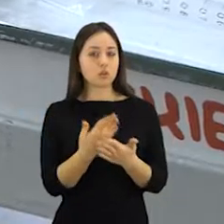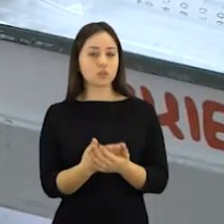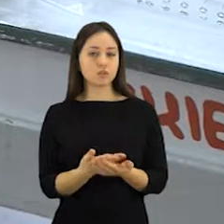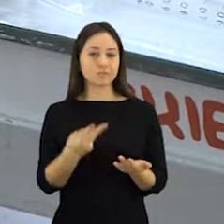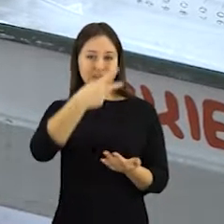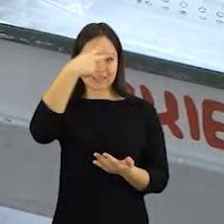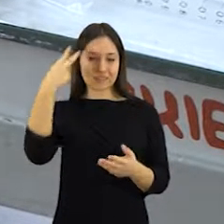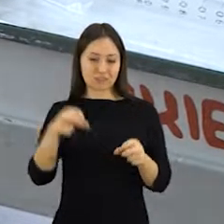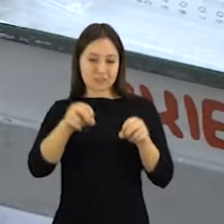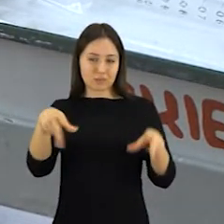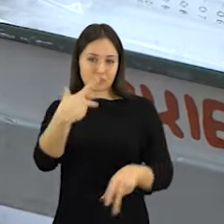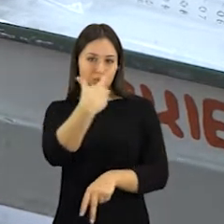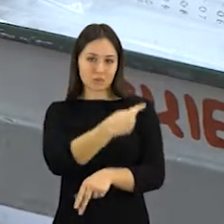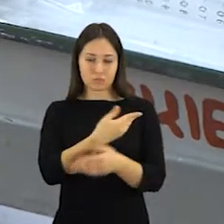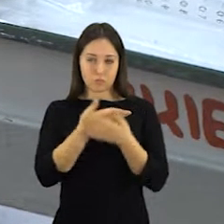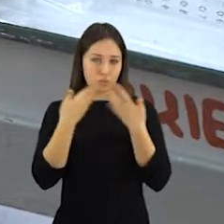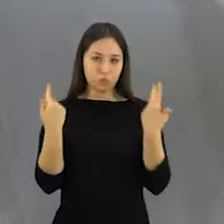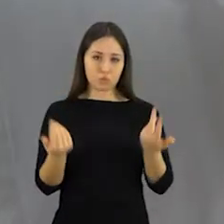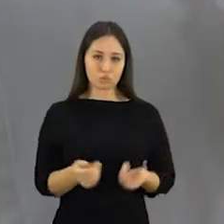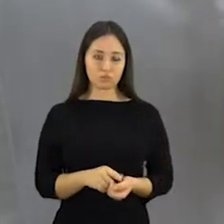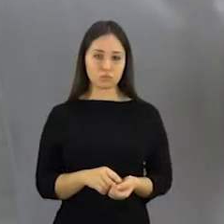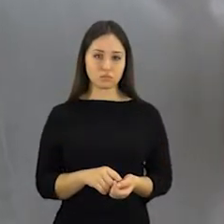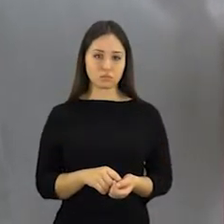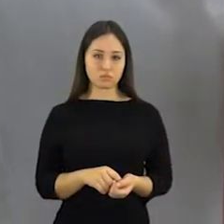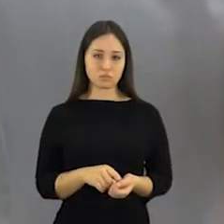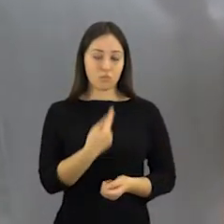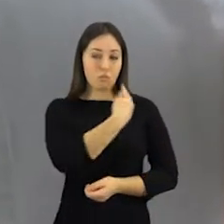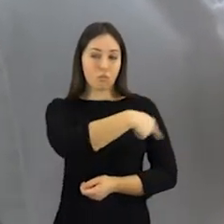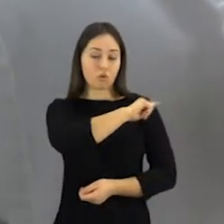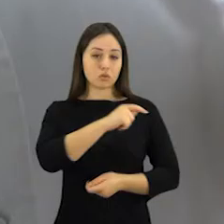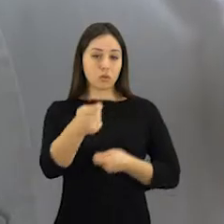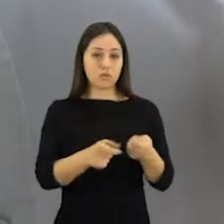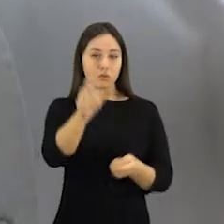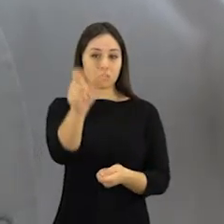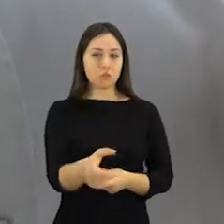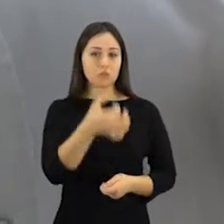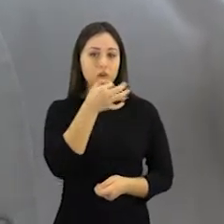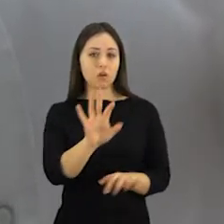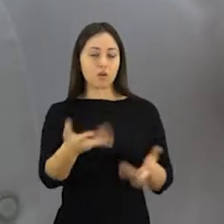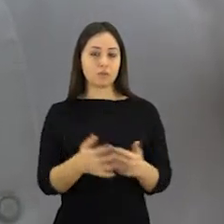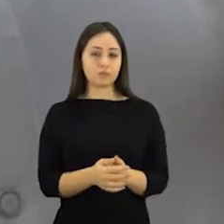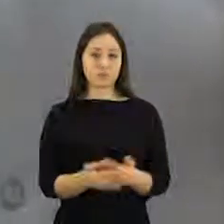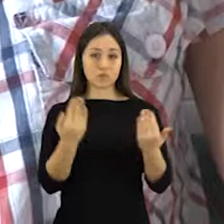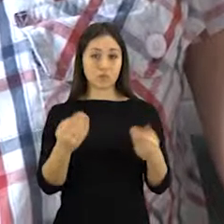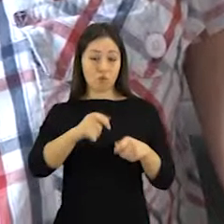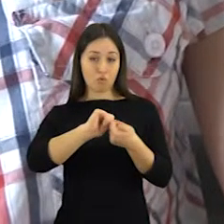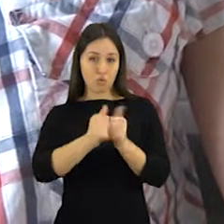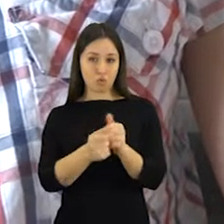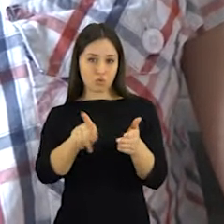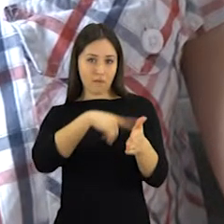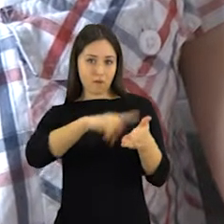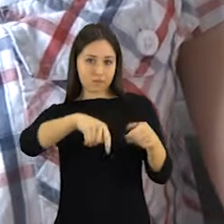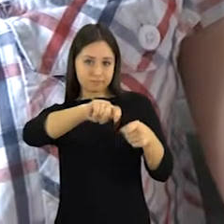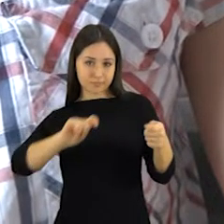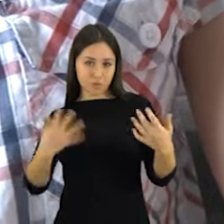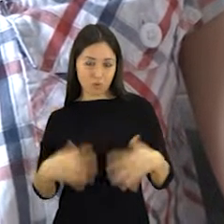palaukėti. Mačiauliuose, kaip ir visoje šalyje, šiandien šios skiepo nėra. Centro poliklinikos vadovas sako, kad šiandien jau atplėšti viešojo